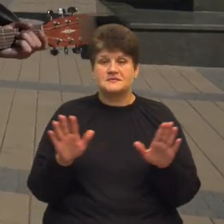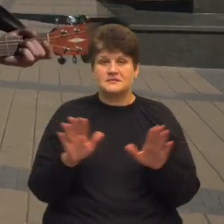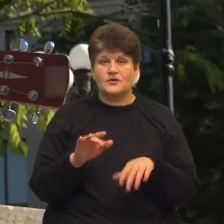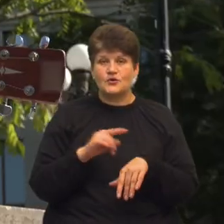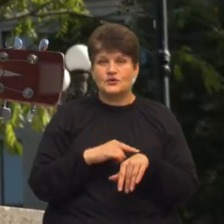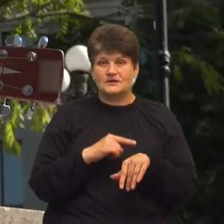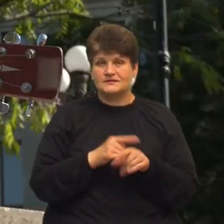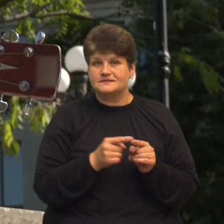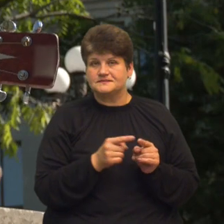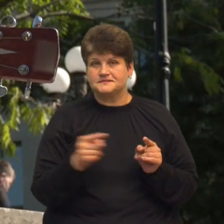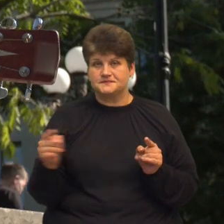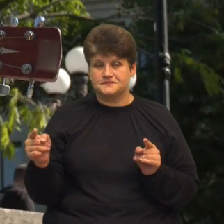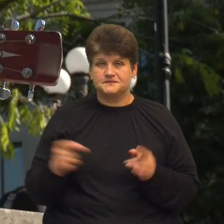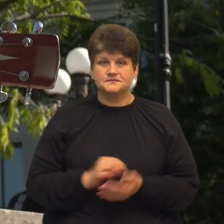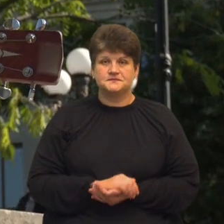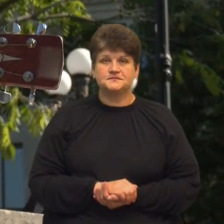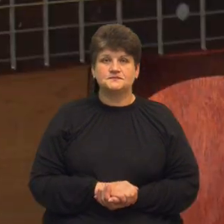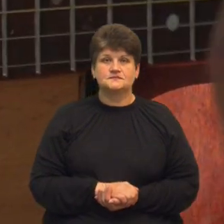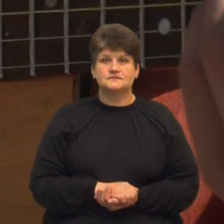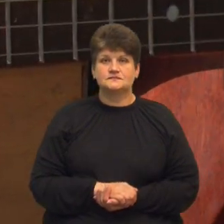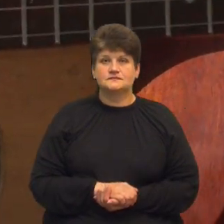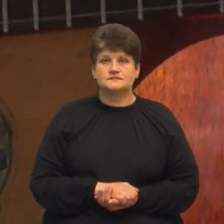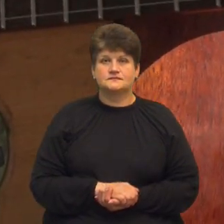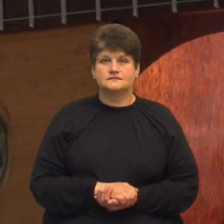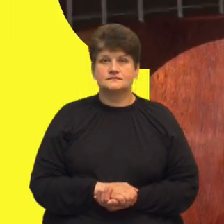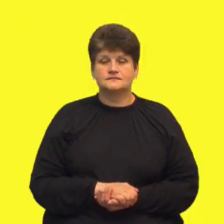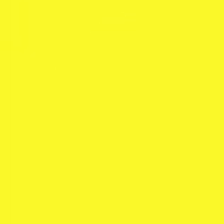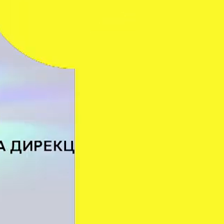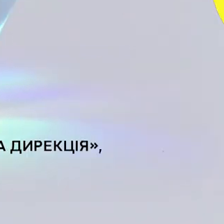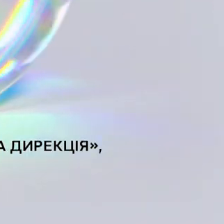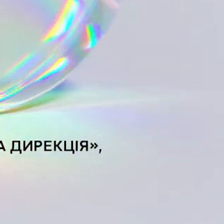поспіль. Лілія Лобур, Андрій Прокопів, Суспільне новини, Тернопіль.